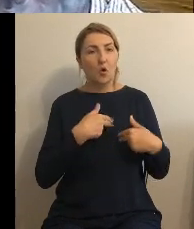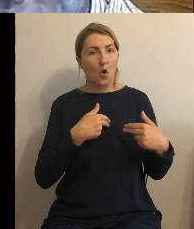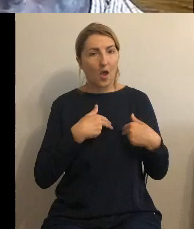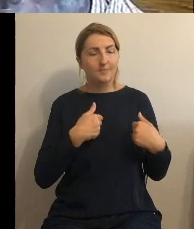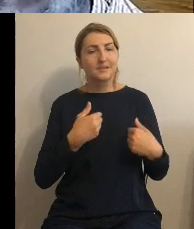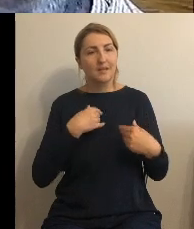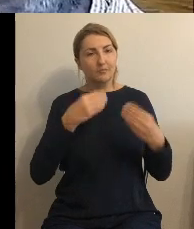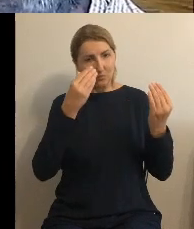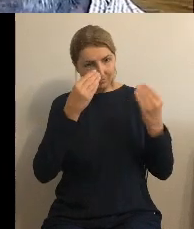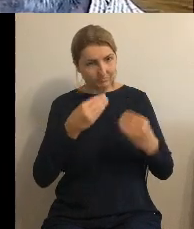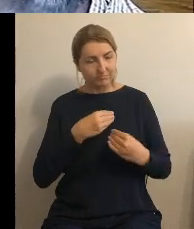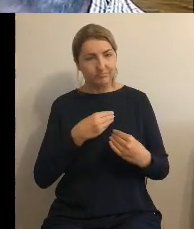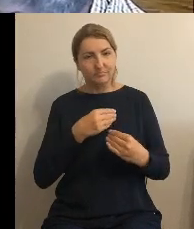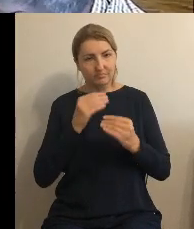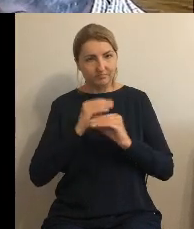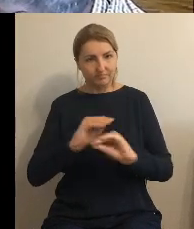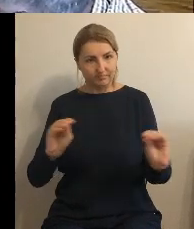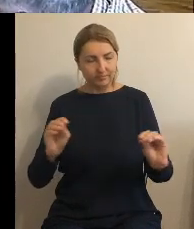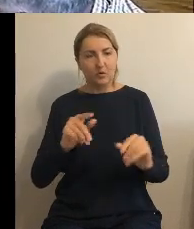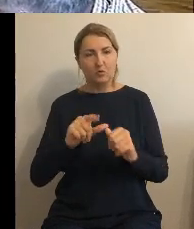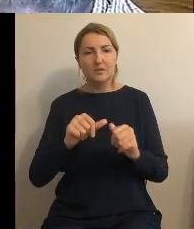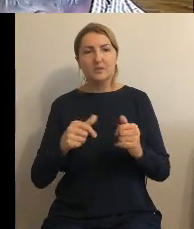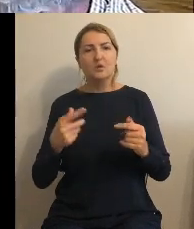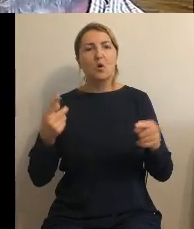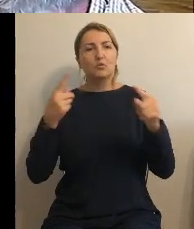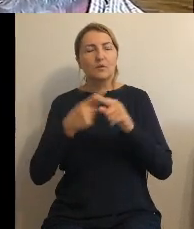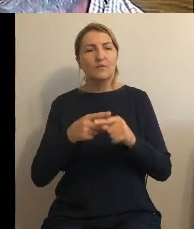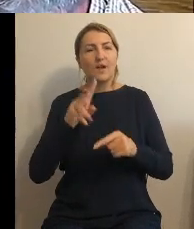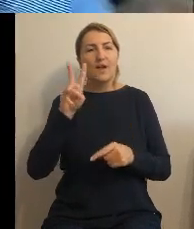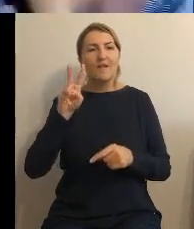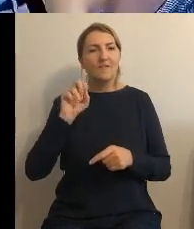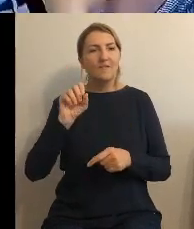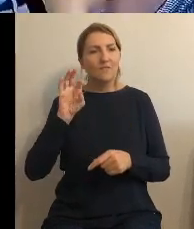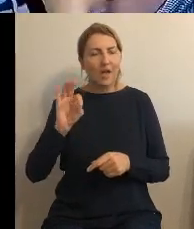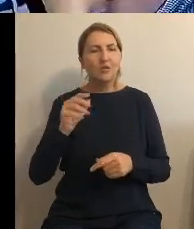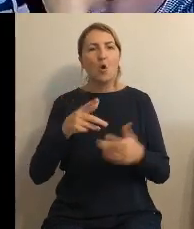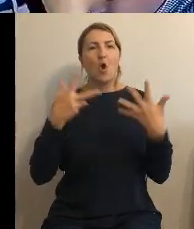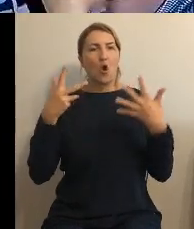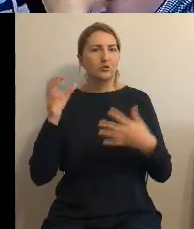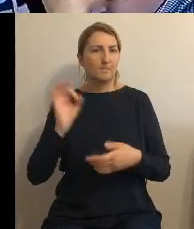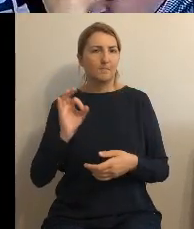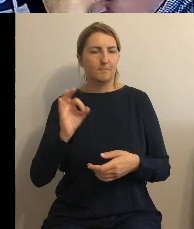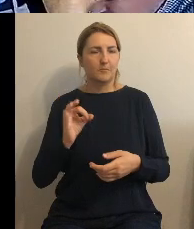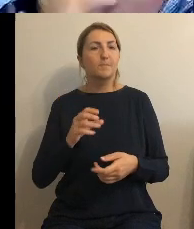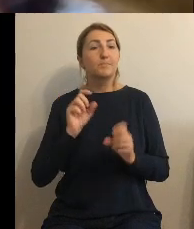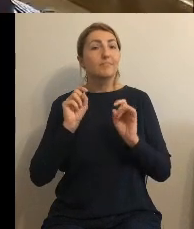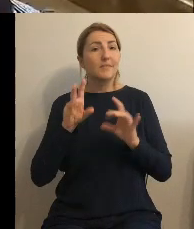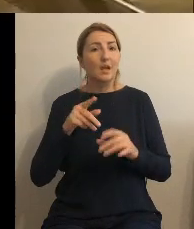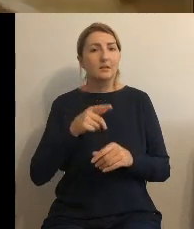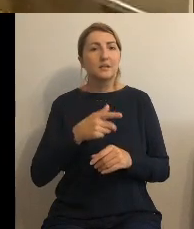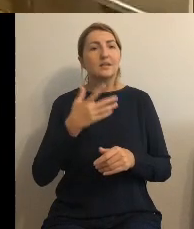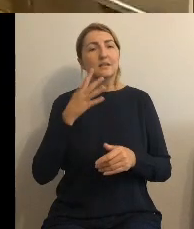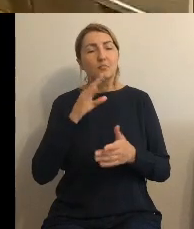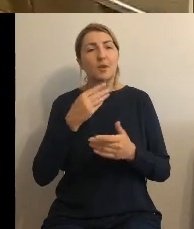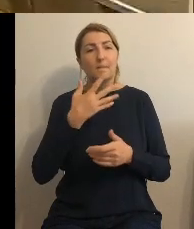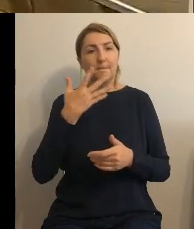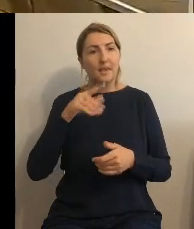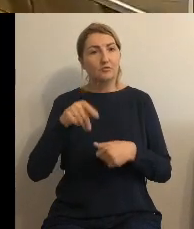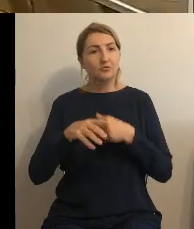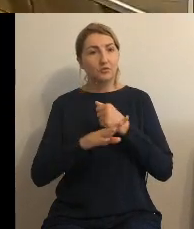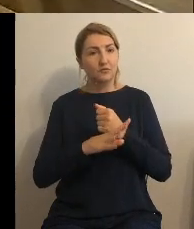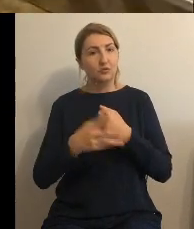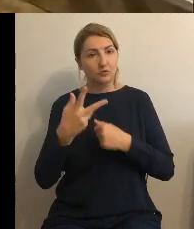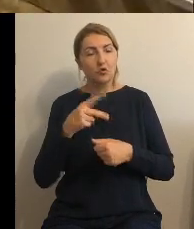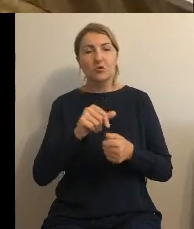plus VAT jest 8%%% tak te ceny te 5,93 to jest cena netto do tego